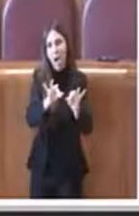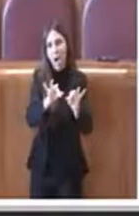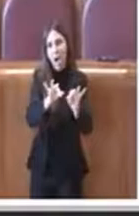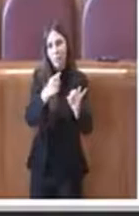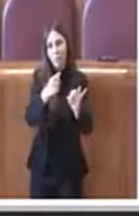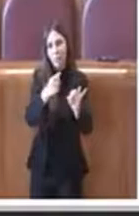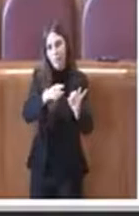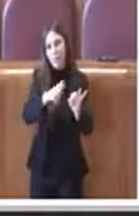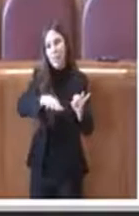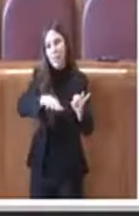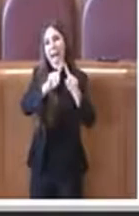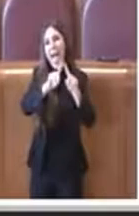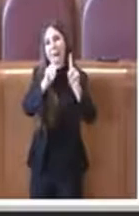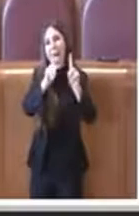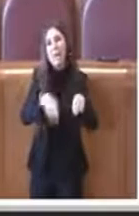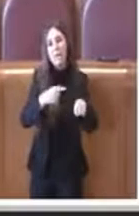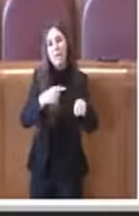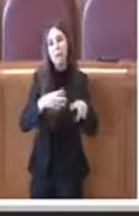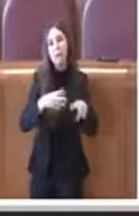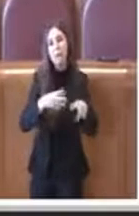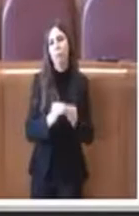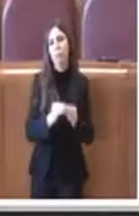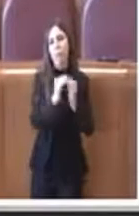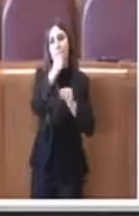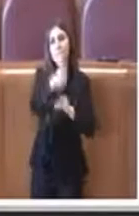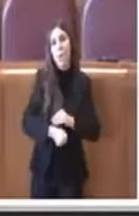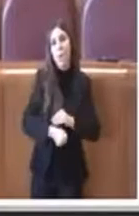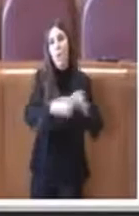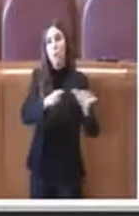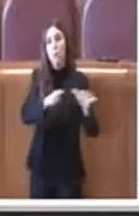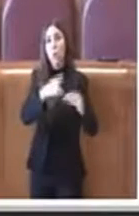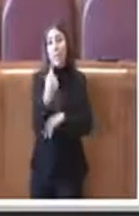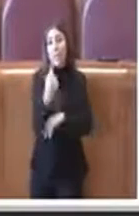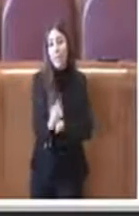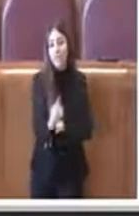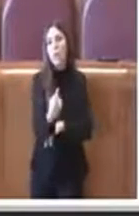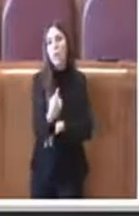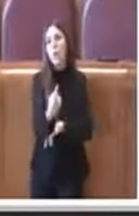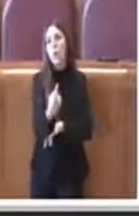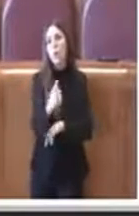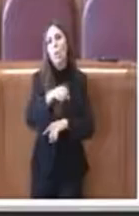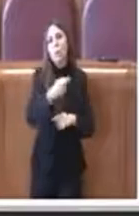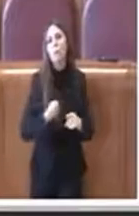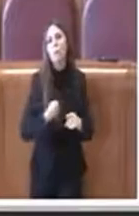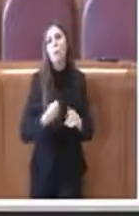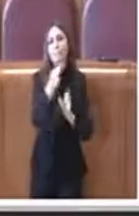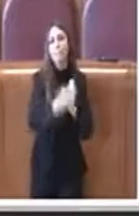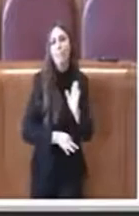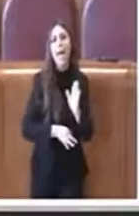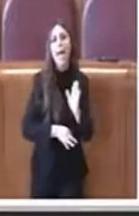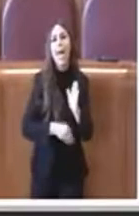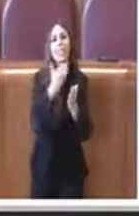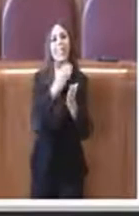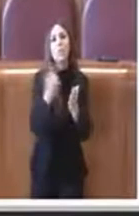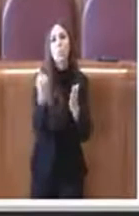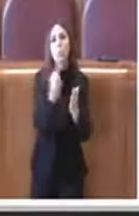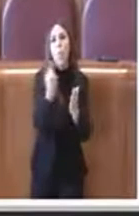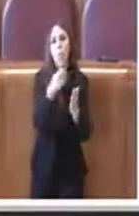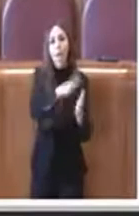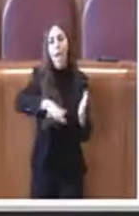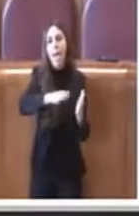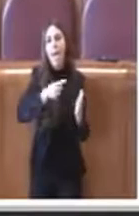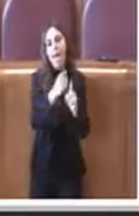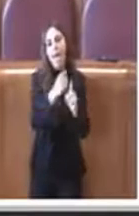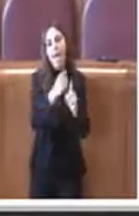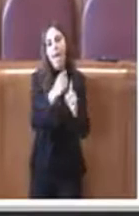un impianto che è stato costruito nel 1981 poi è intervenuta la normativa il tuo il testo unico ambientale che indicava delle